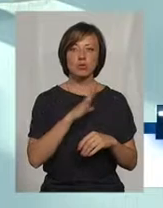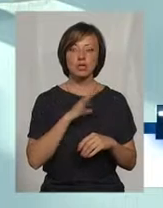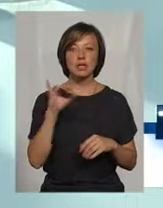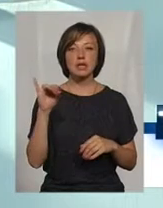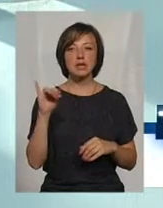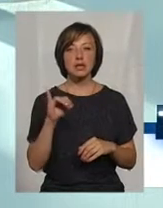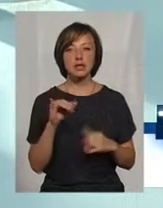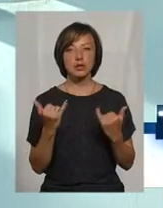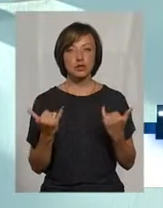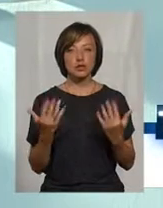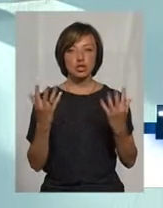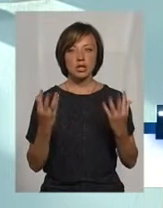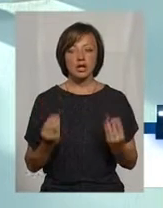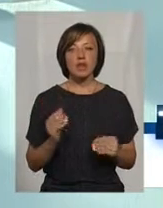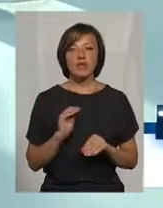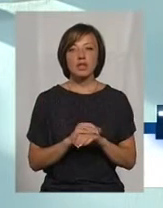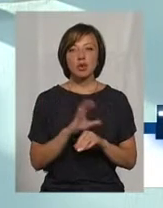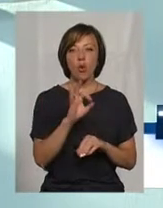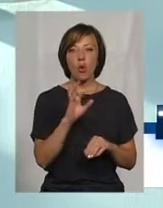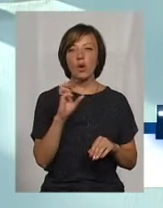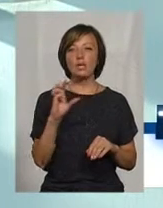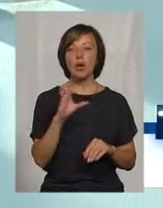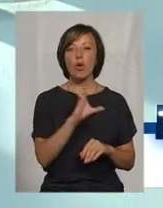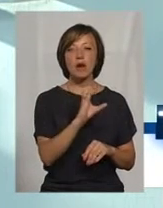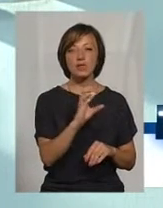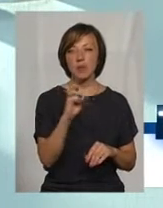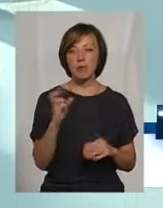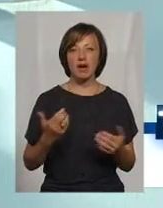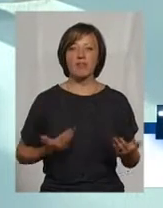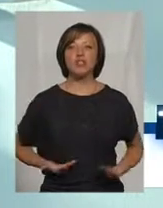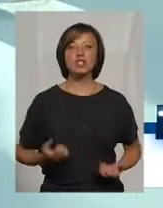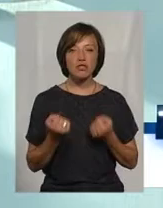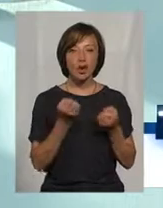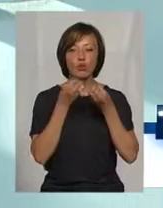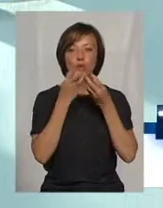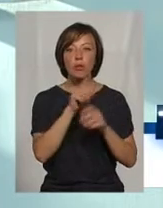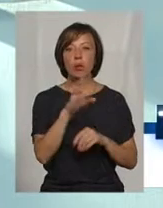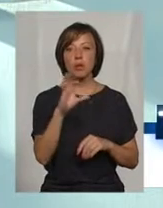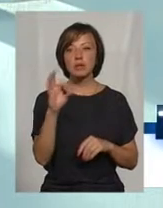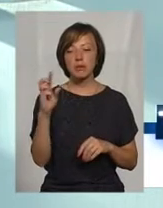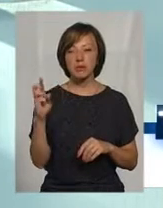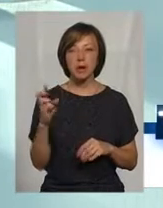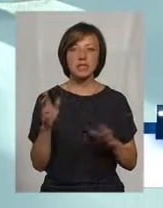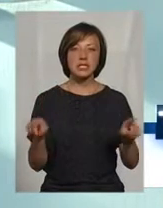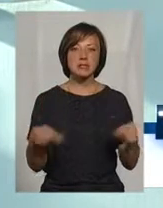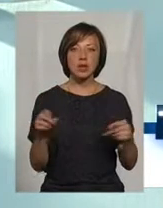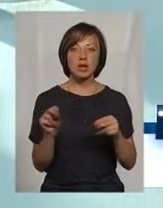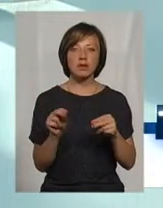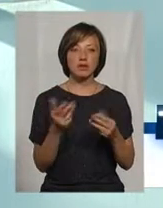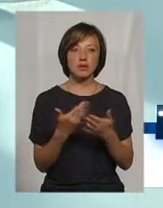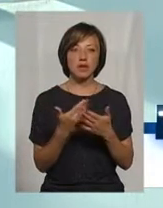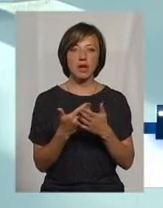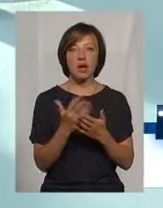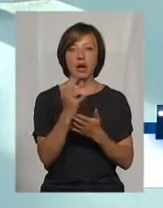І на сьогоднішній день, фактично, ОСББ, як, вони виживають, тому що добре тим, ОСББ, який хоч створений ремонтний чи